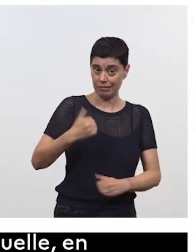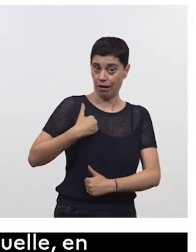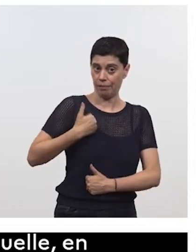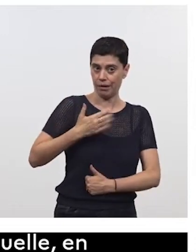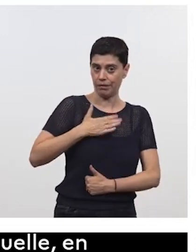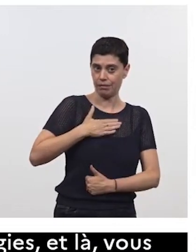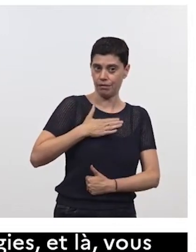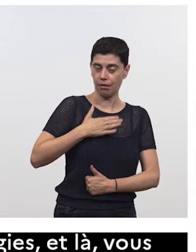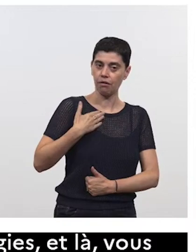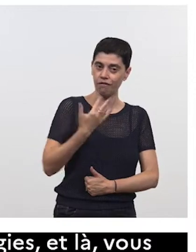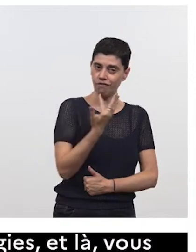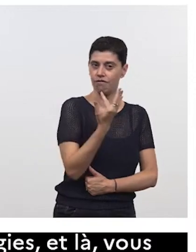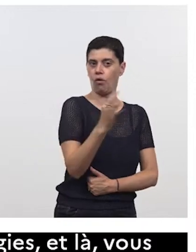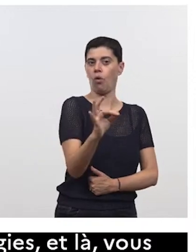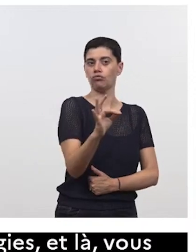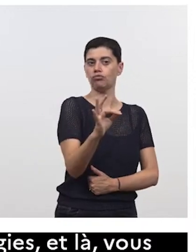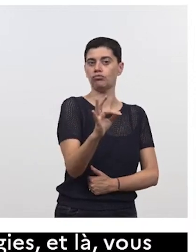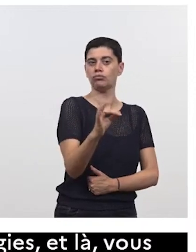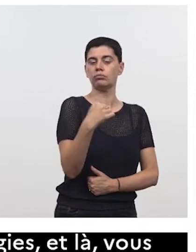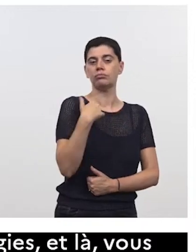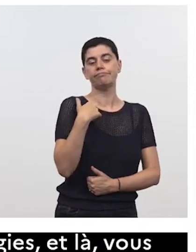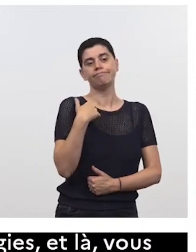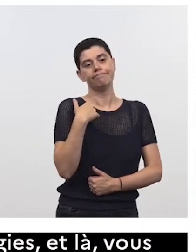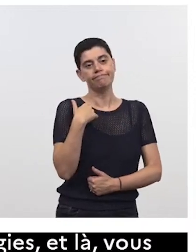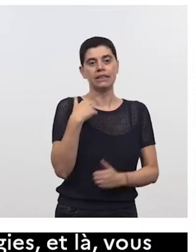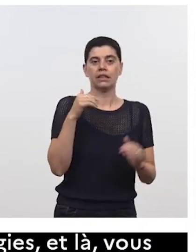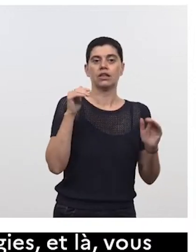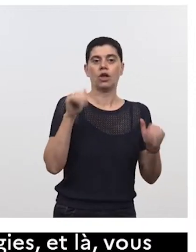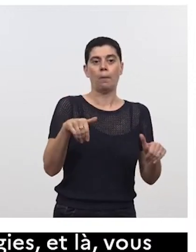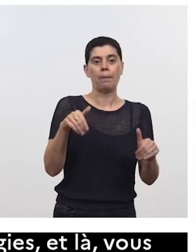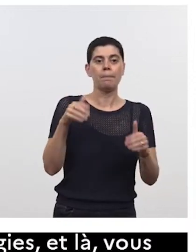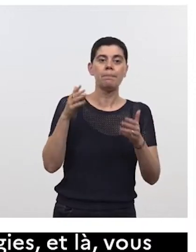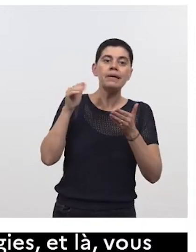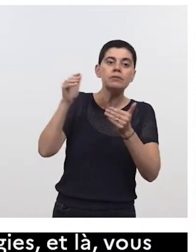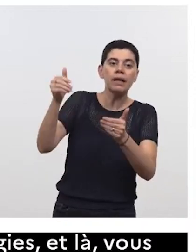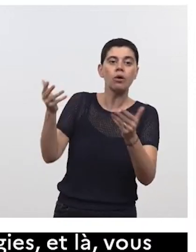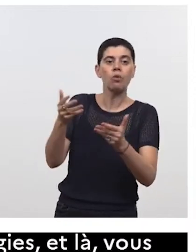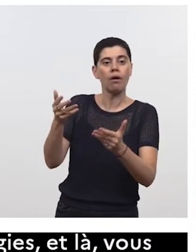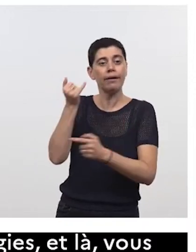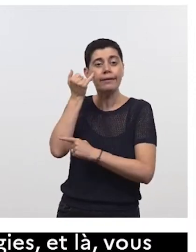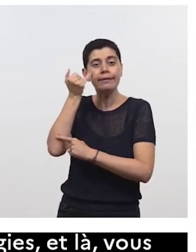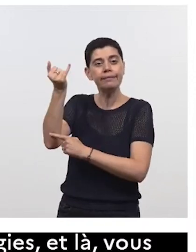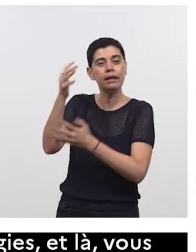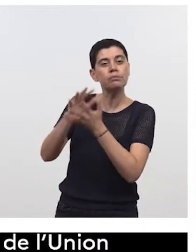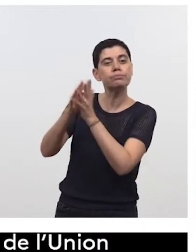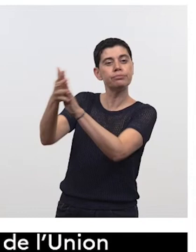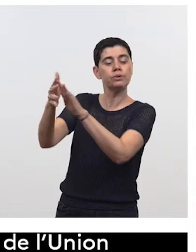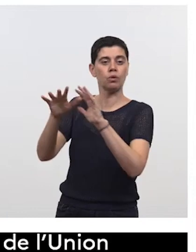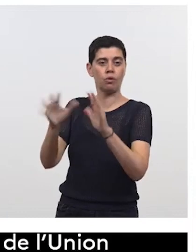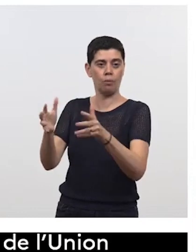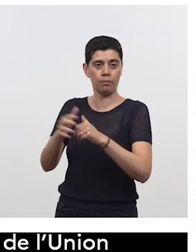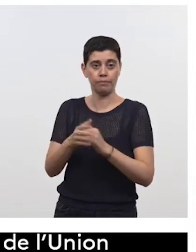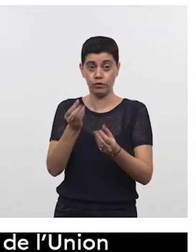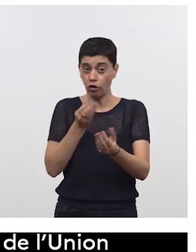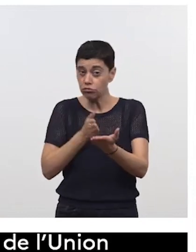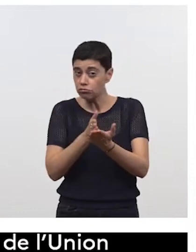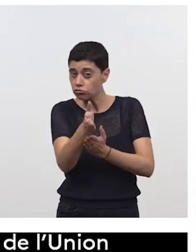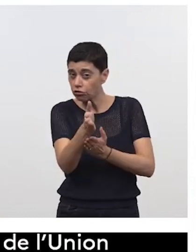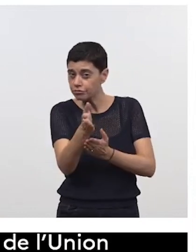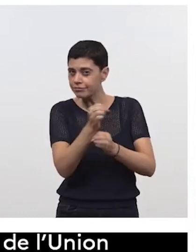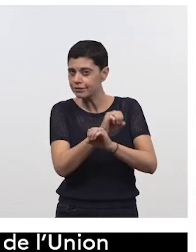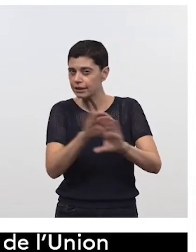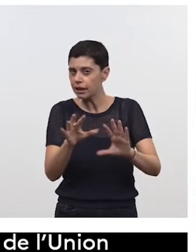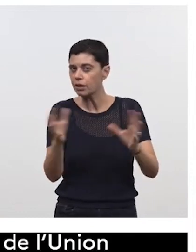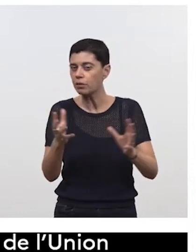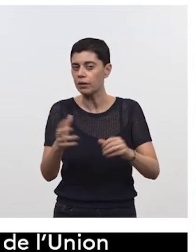de la République française, de former un vœu sur le devenir de cette initiative. Je pense que pour que ça ait du sens, il faut